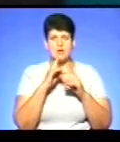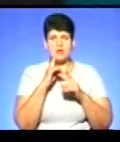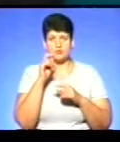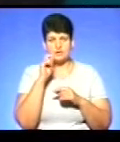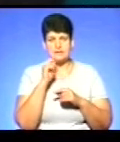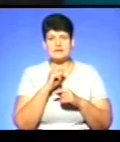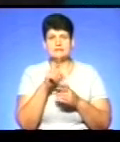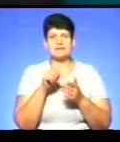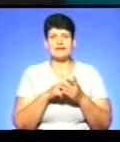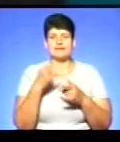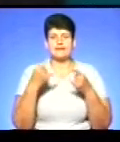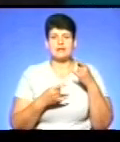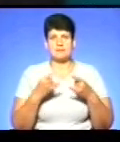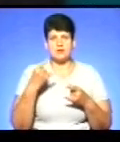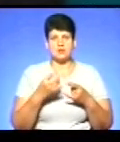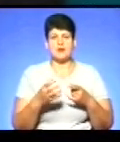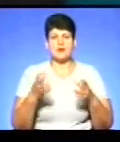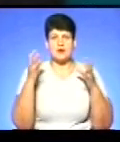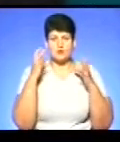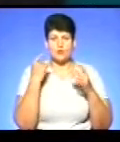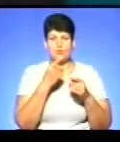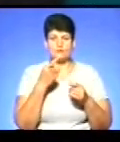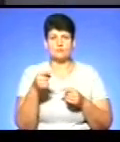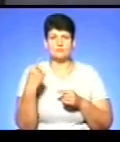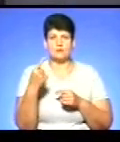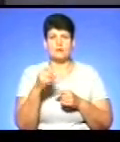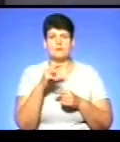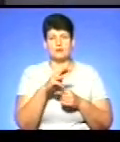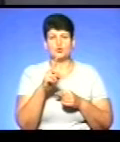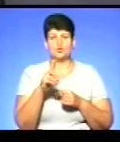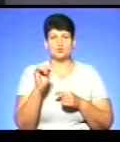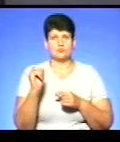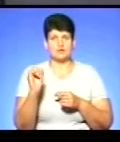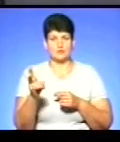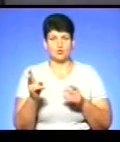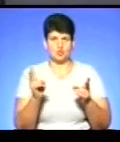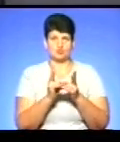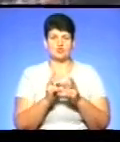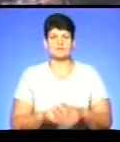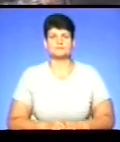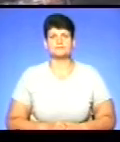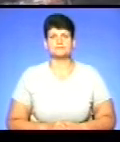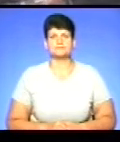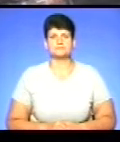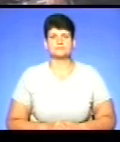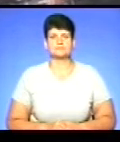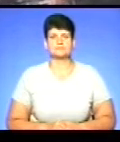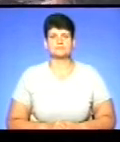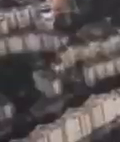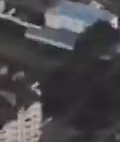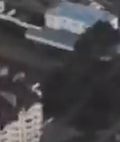з питань телебачення і радіоумовлення в Тернопільській області Михайлом Зубиком. До зустрічі в ефірі. Дякую.